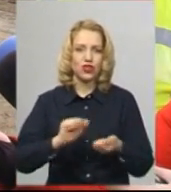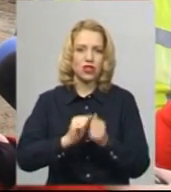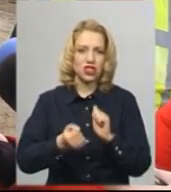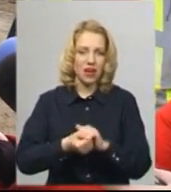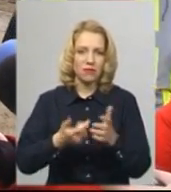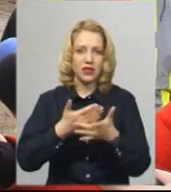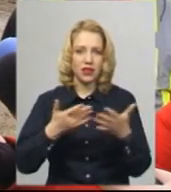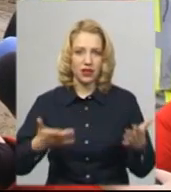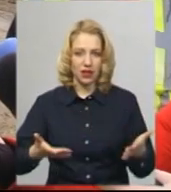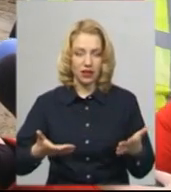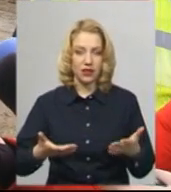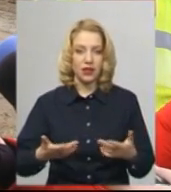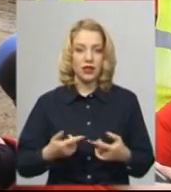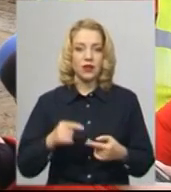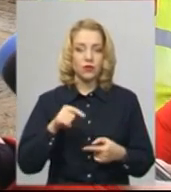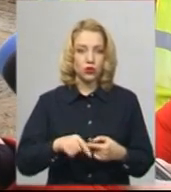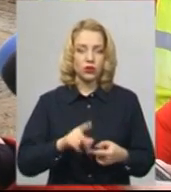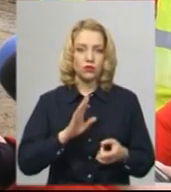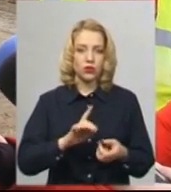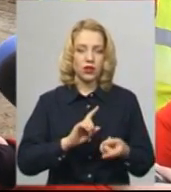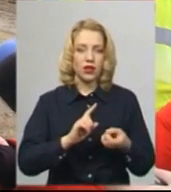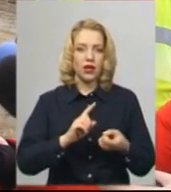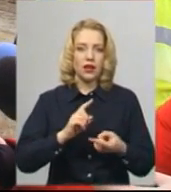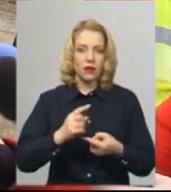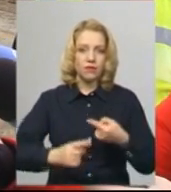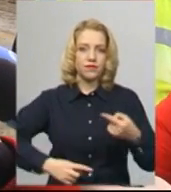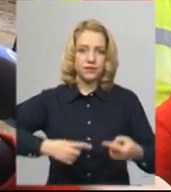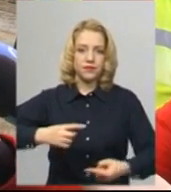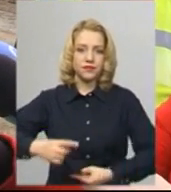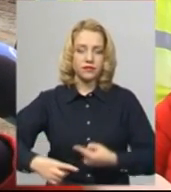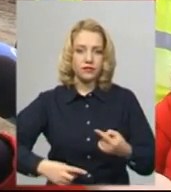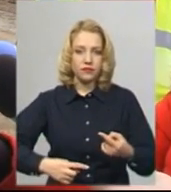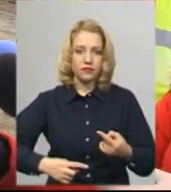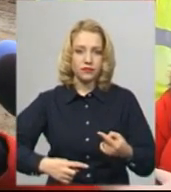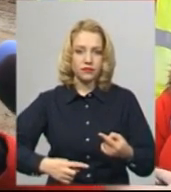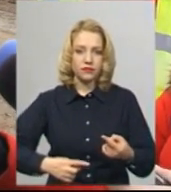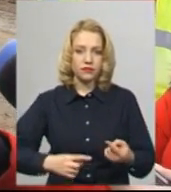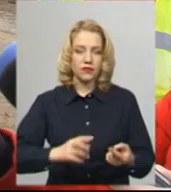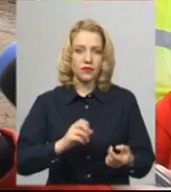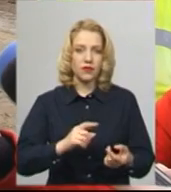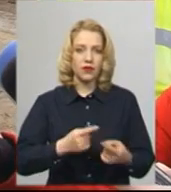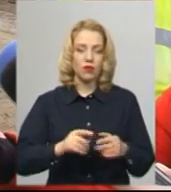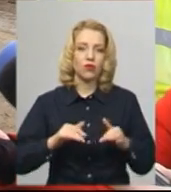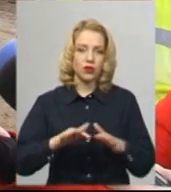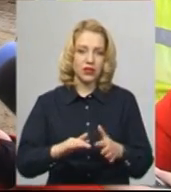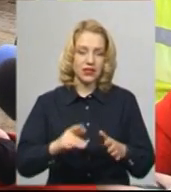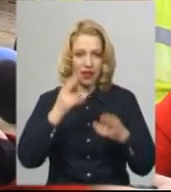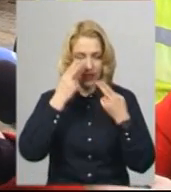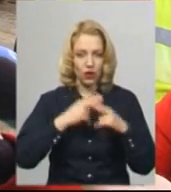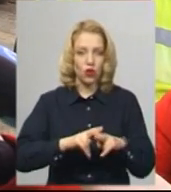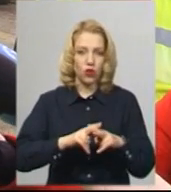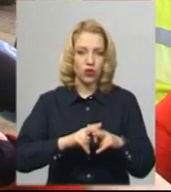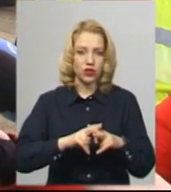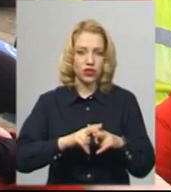і так далі. Тут буде проходити певний процес, технологічний процес,